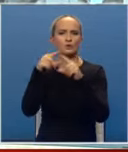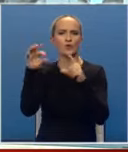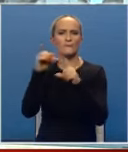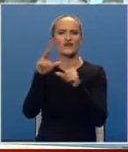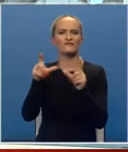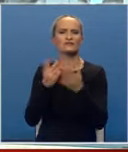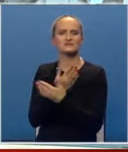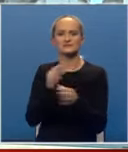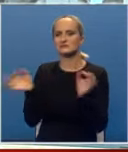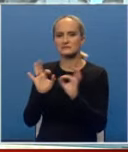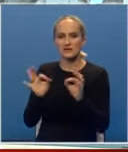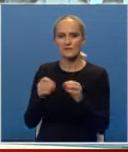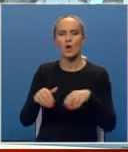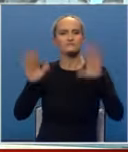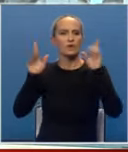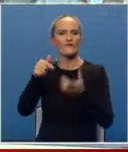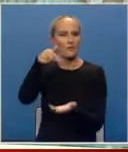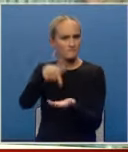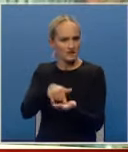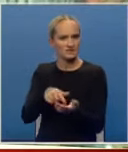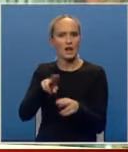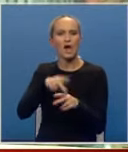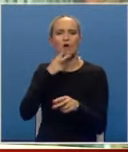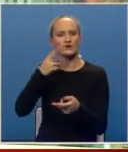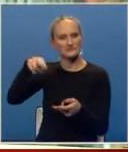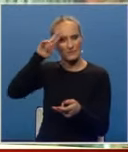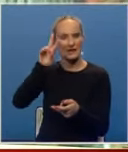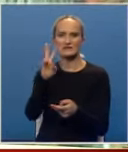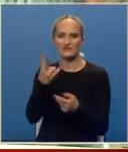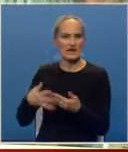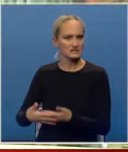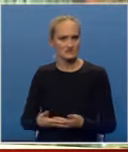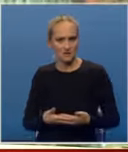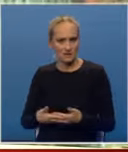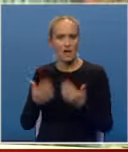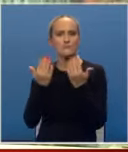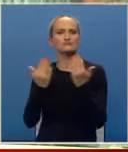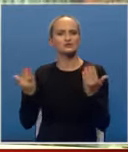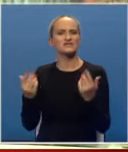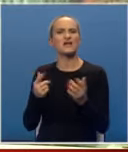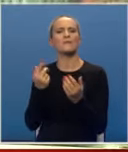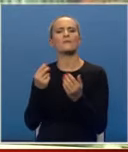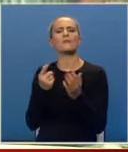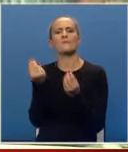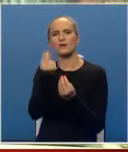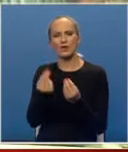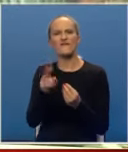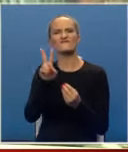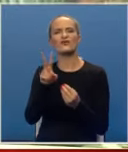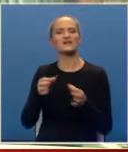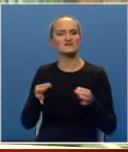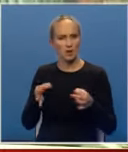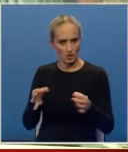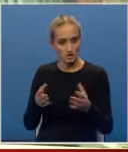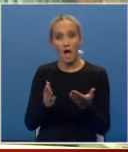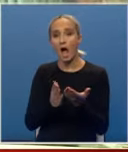spremljstvu, kažu da se odreknu lokacija na koje je spomenih 12 beba, Muzej savremene umjetnosti i Vidovdanska ulica,